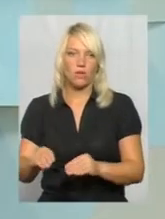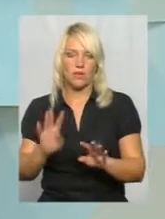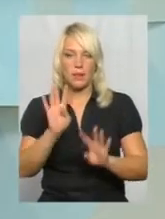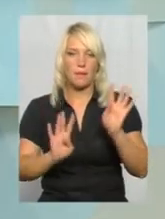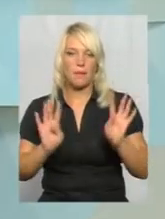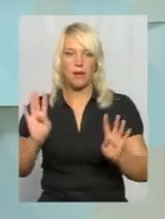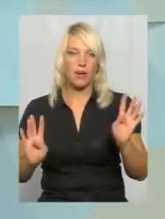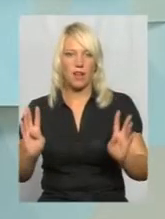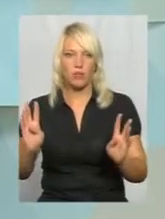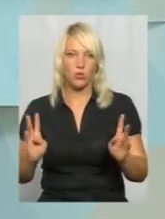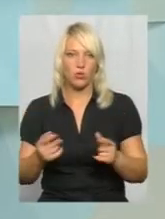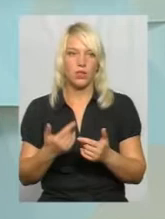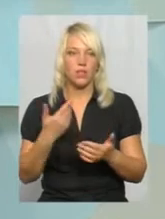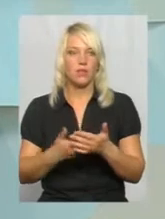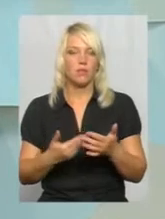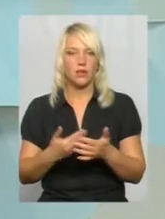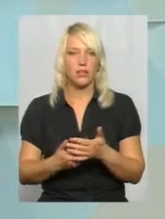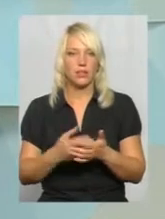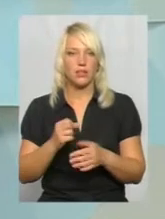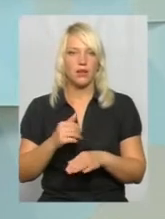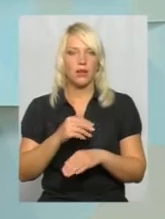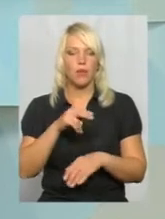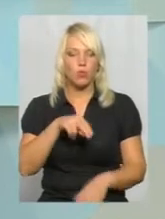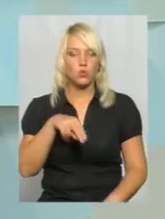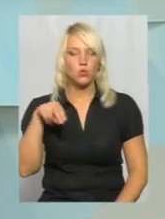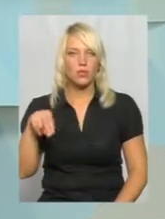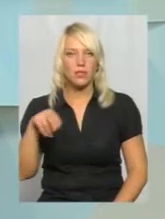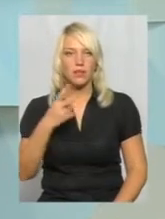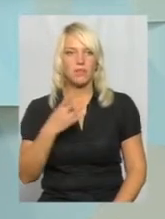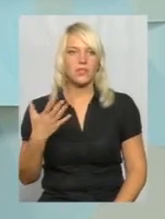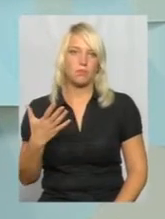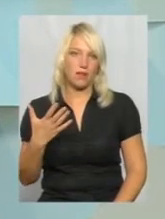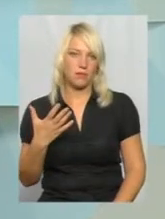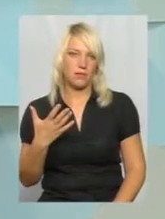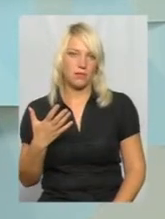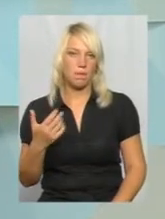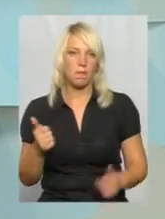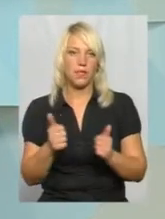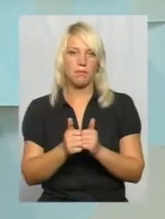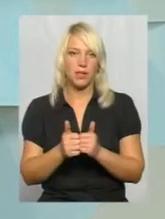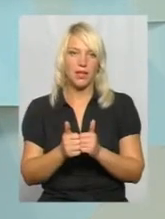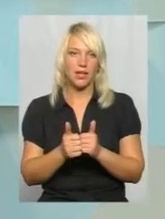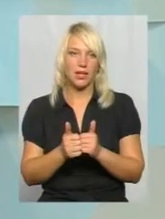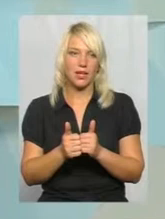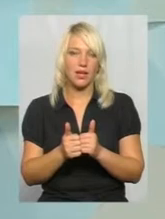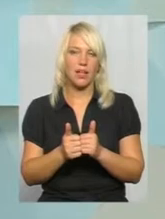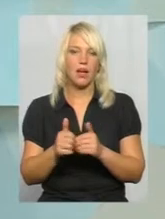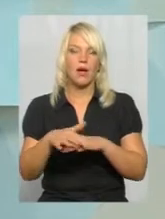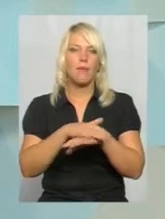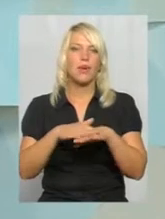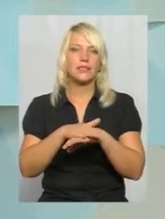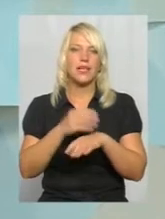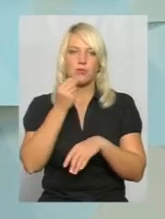чи воріт. Скажемо, наприклад, про Скоруського підпілля, 25, знаходиться біля продовольчого базару.